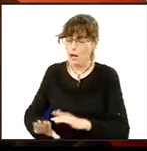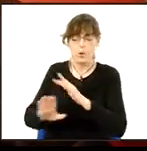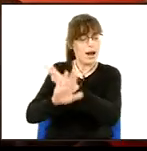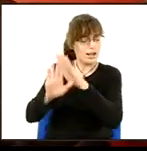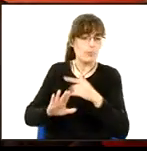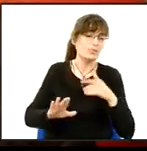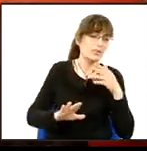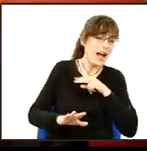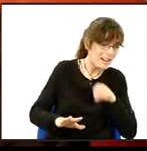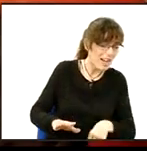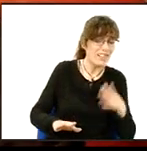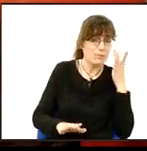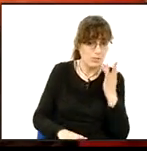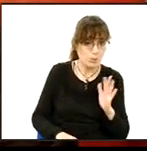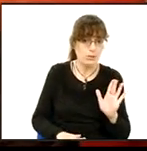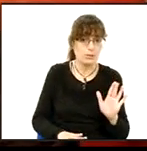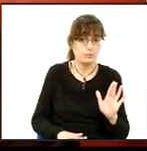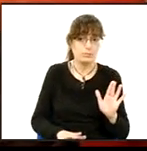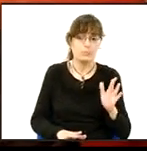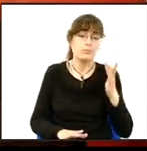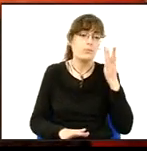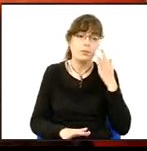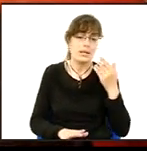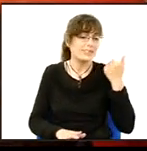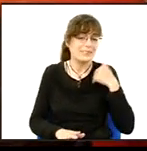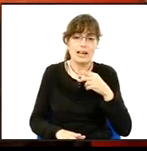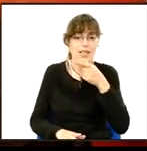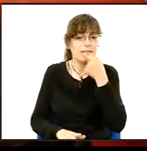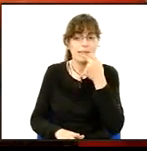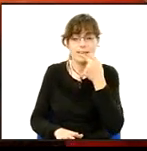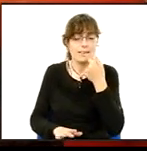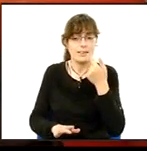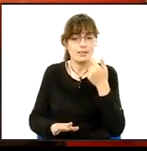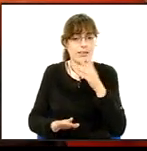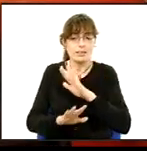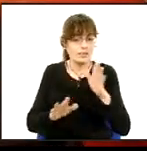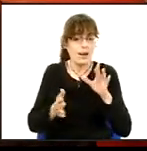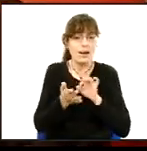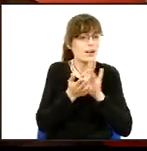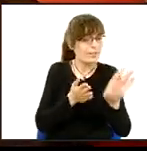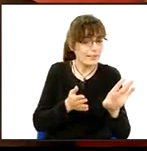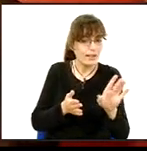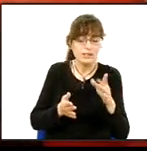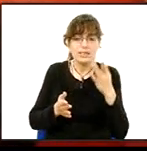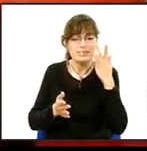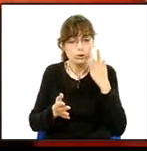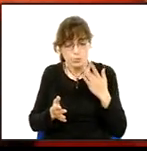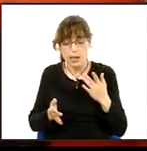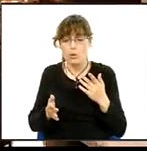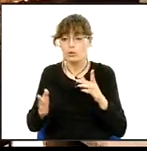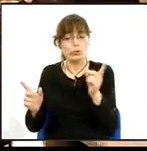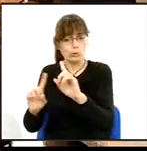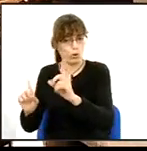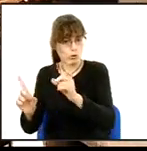Anglada, senyor Anglada, sí, sí. Tregui la paraula violent. No, no, no, en trec cap. Senyor Anglada, li demano, sisplau. No, no, senyor